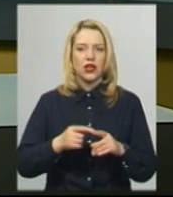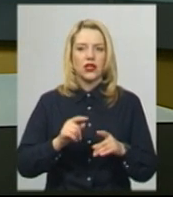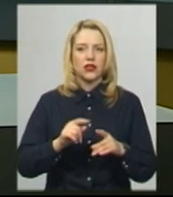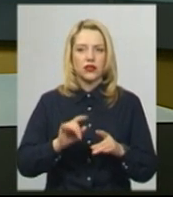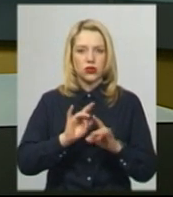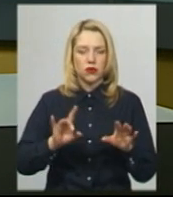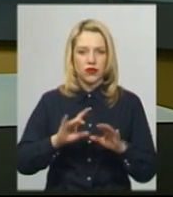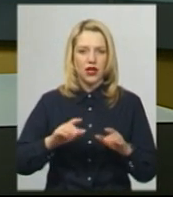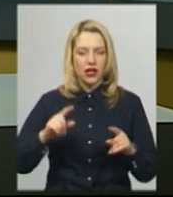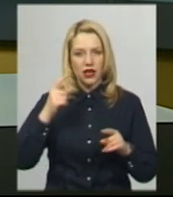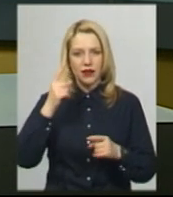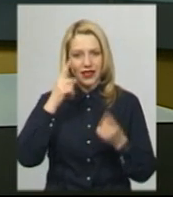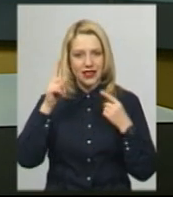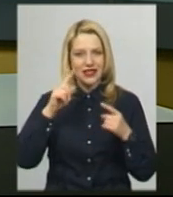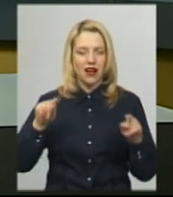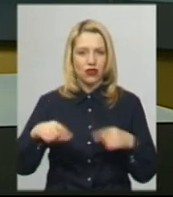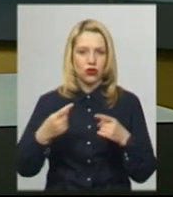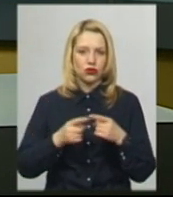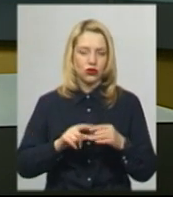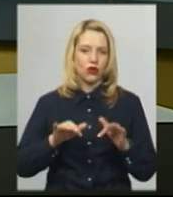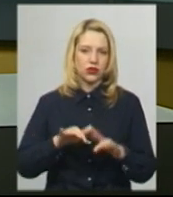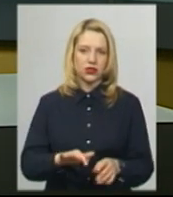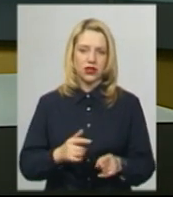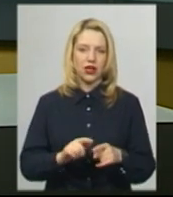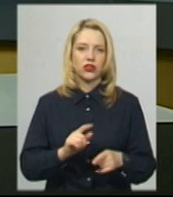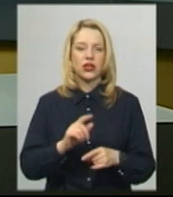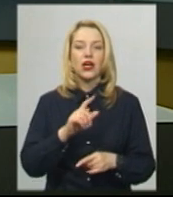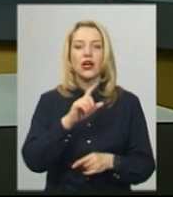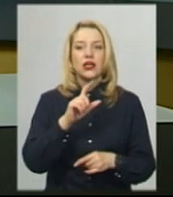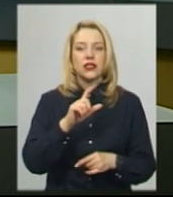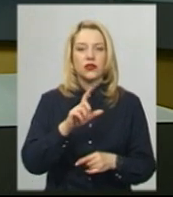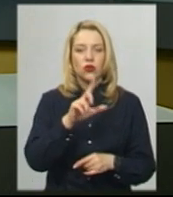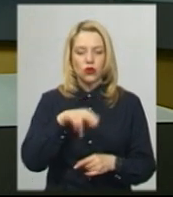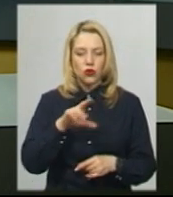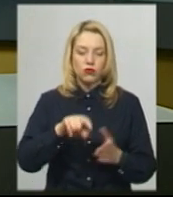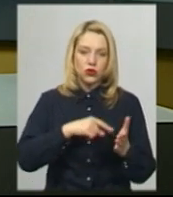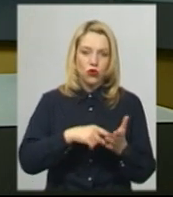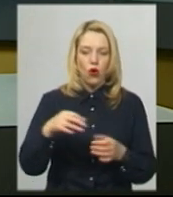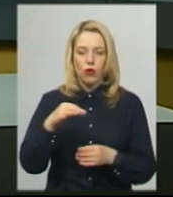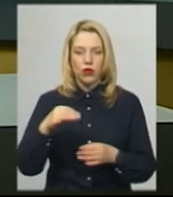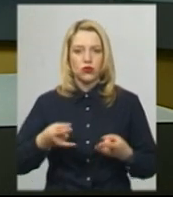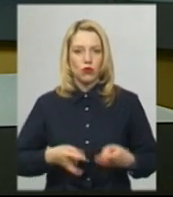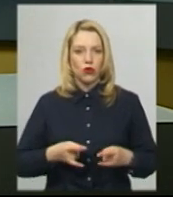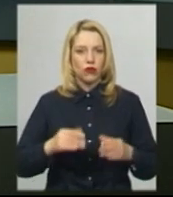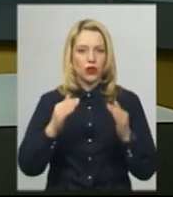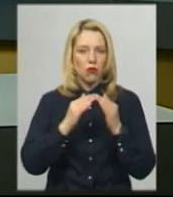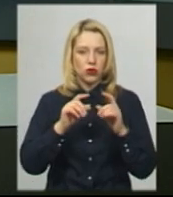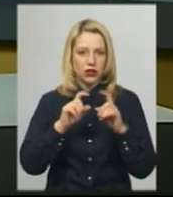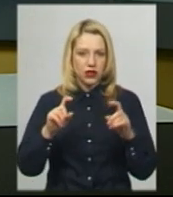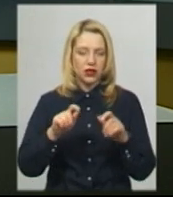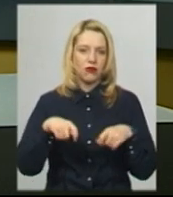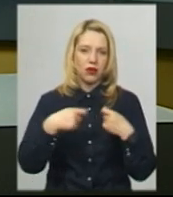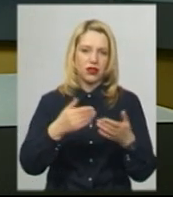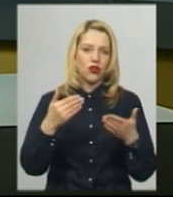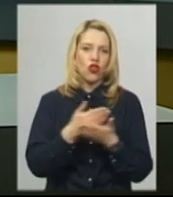заходу, голова молодіжної громадської ради Анастасія Козак. До міського та обласного пологових будинків активісти передали вишиті сорочки